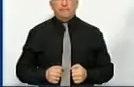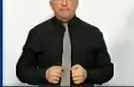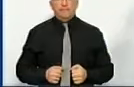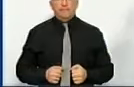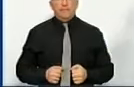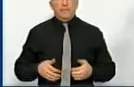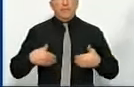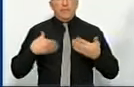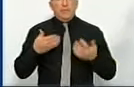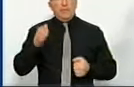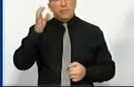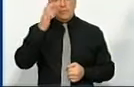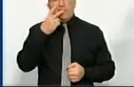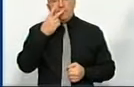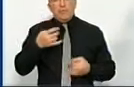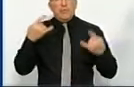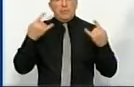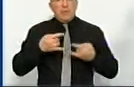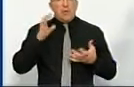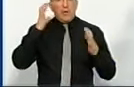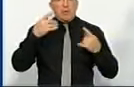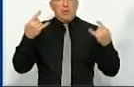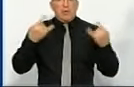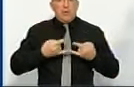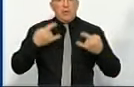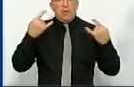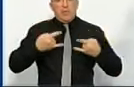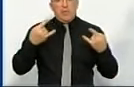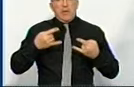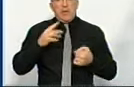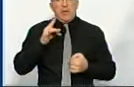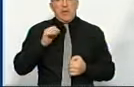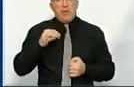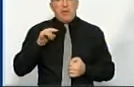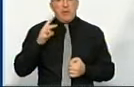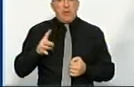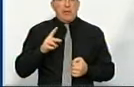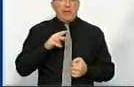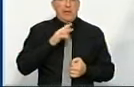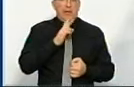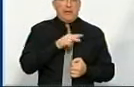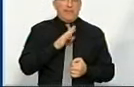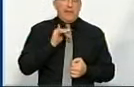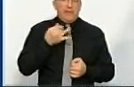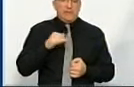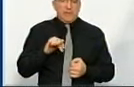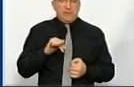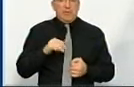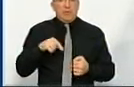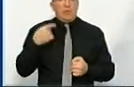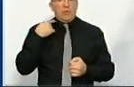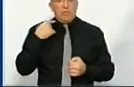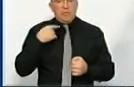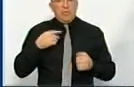Висім вітання, ви слухаєте і дивитеся на Суспільному радіотелебаченні, передачу Радіомайдан, ведучий Василевицький. Сьогодні у Кропивницькому